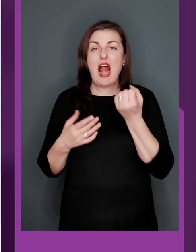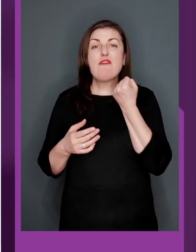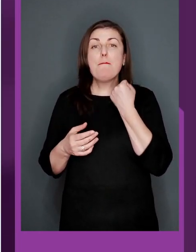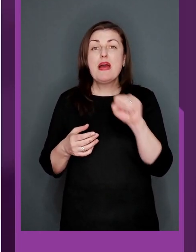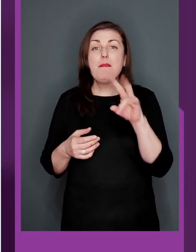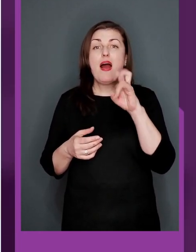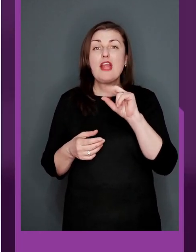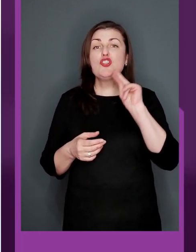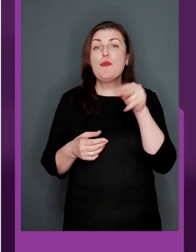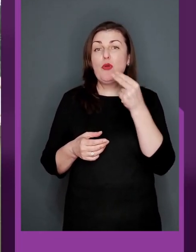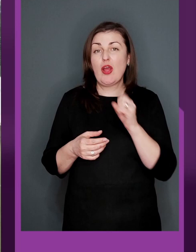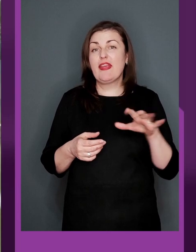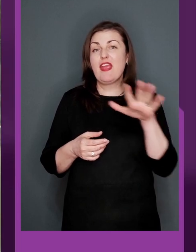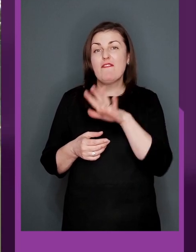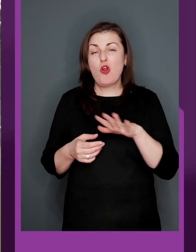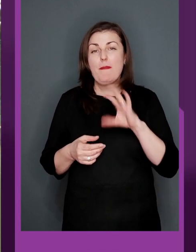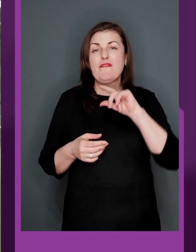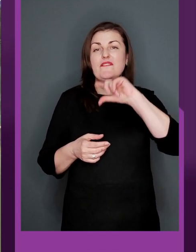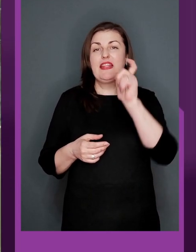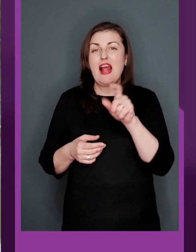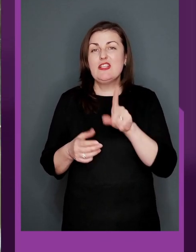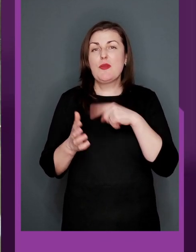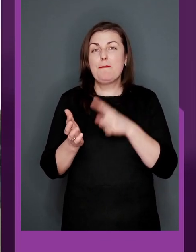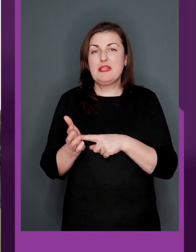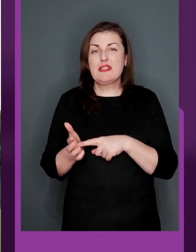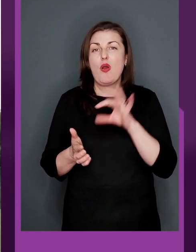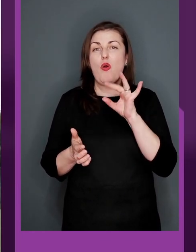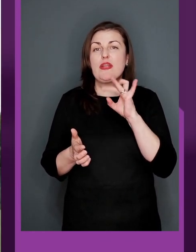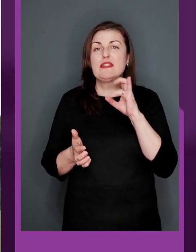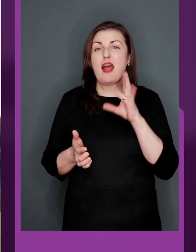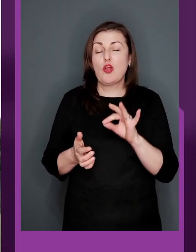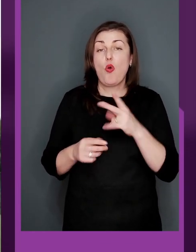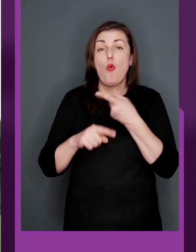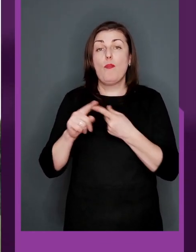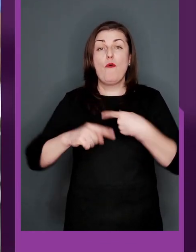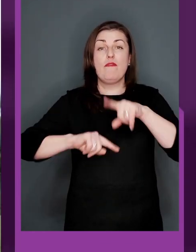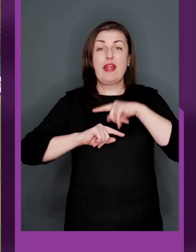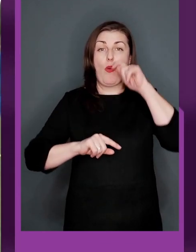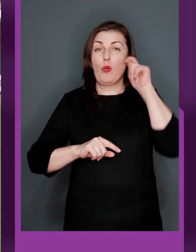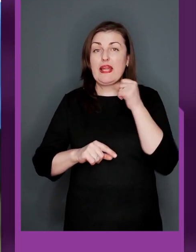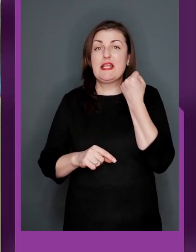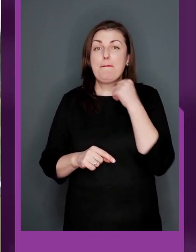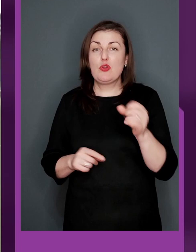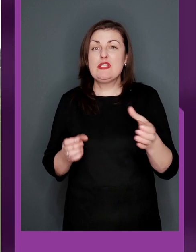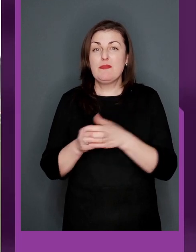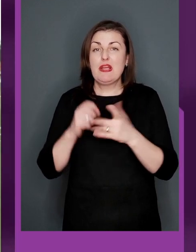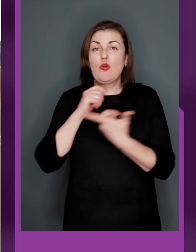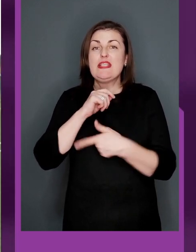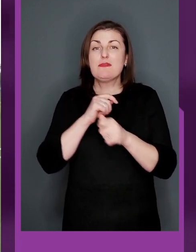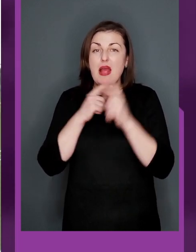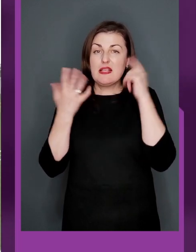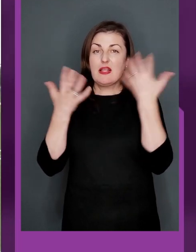яскраво перемагали на чемпіонаті Європи в італійському місті Орістано. У півфіналі українці перемогли